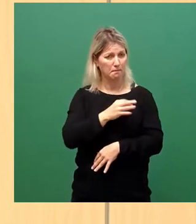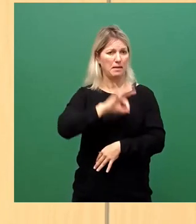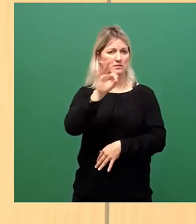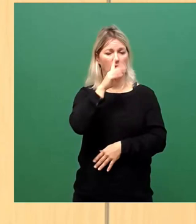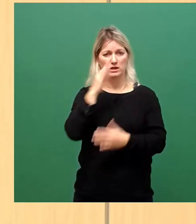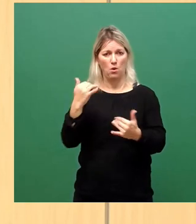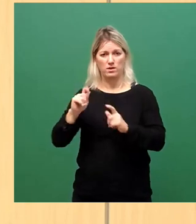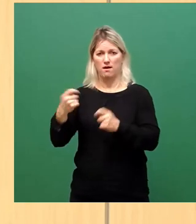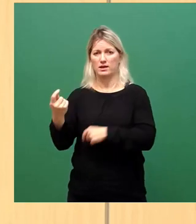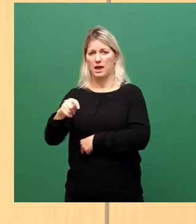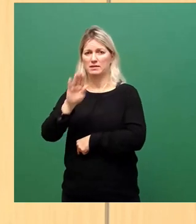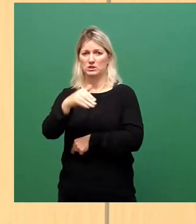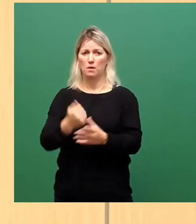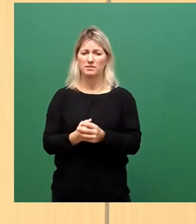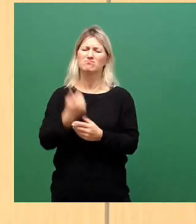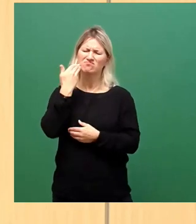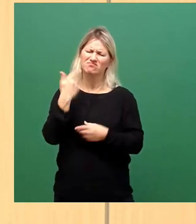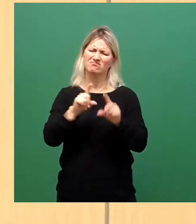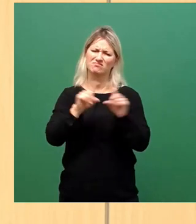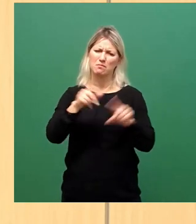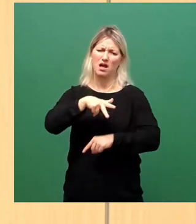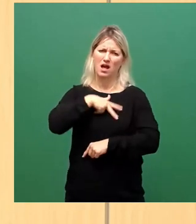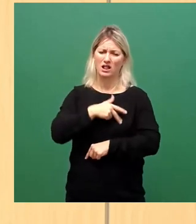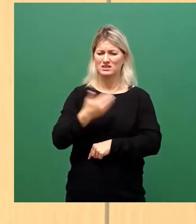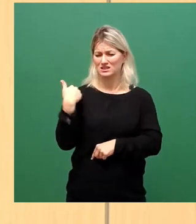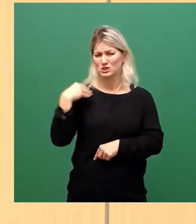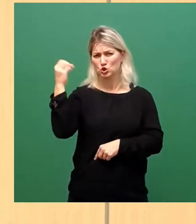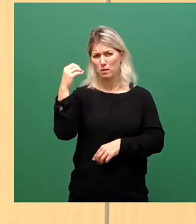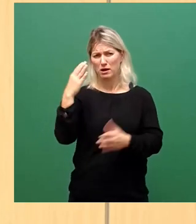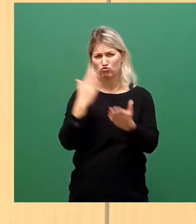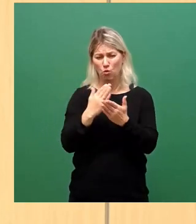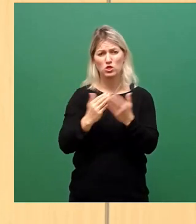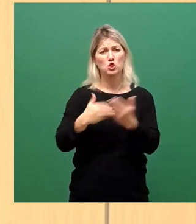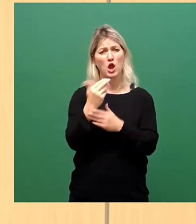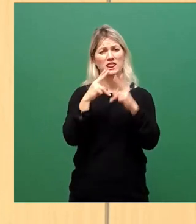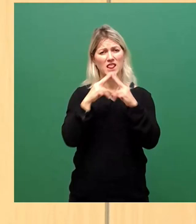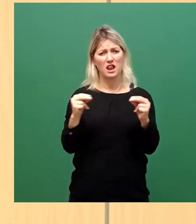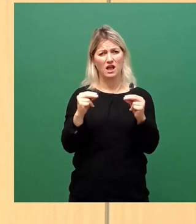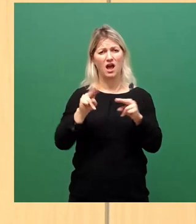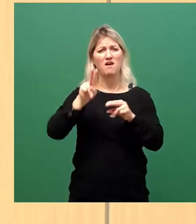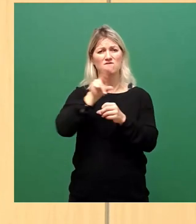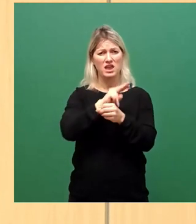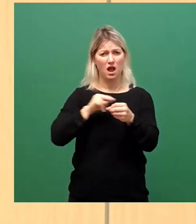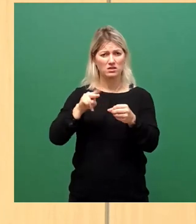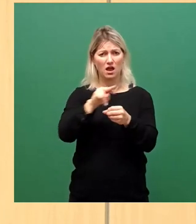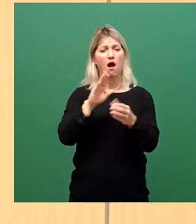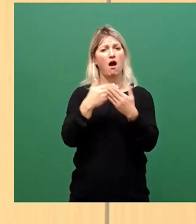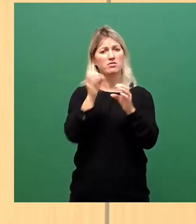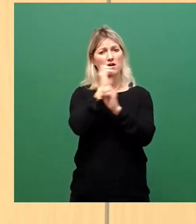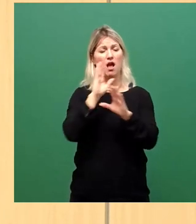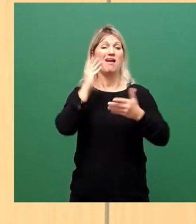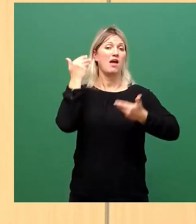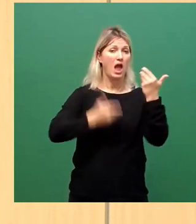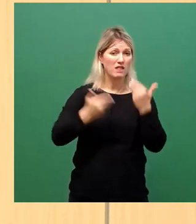Seien wir doch mal ehrlich beim Thema. Bereits im Sommer war mit der neuen Delta-Variante klar, dass man sich impft oder an Covid erkranken wird.